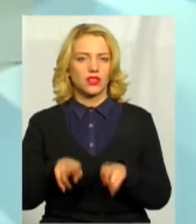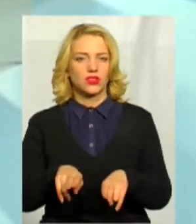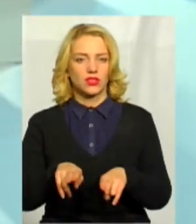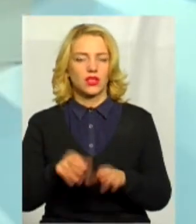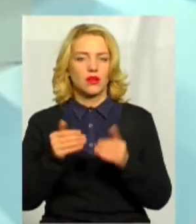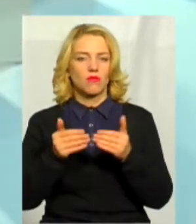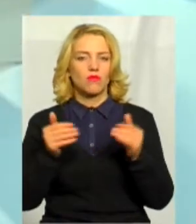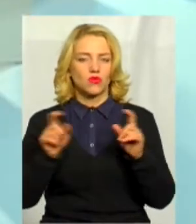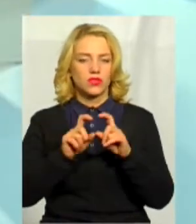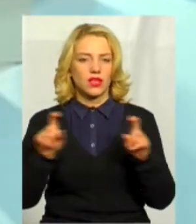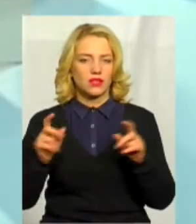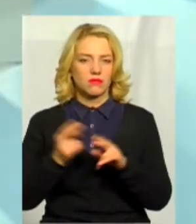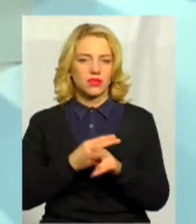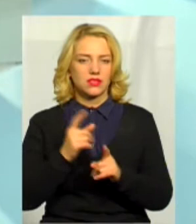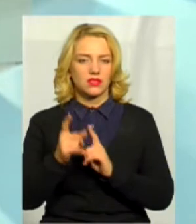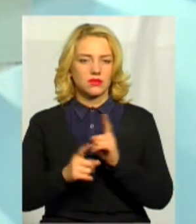музей без змін.